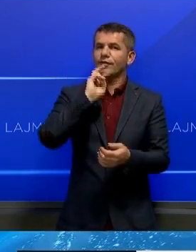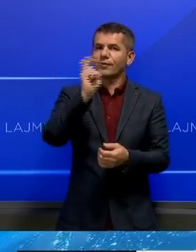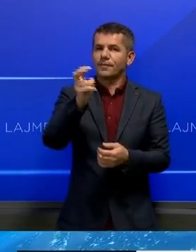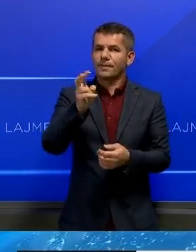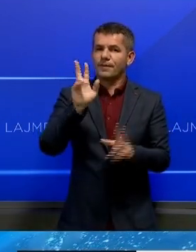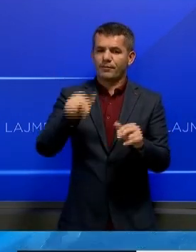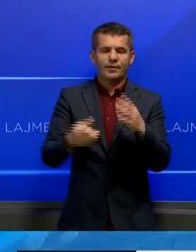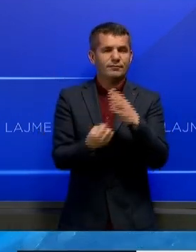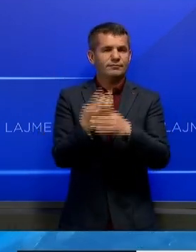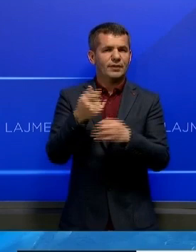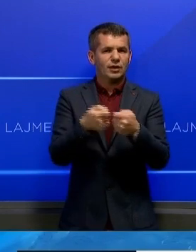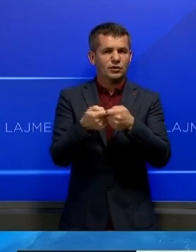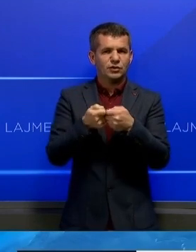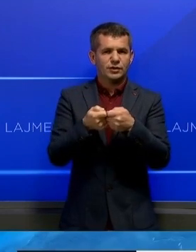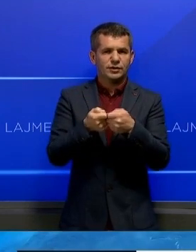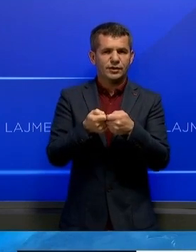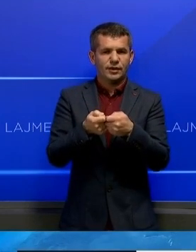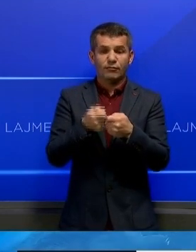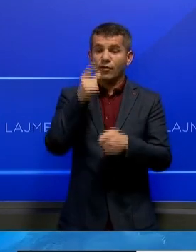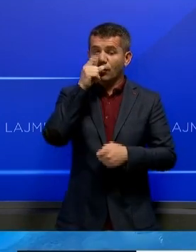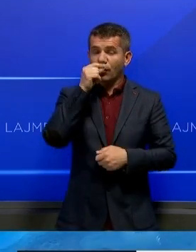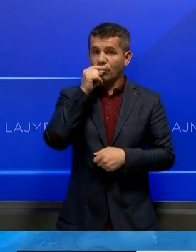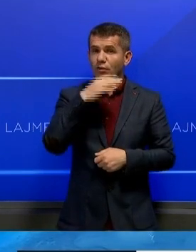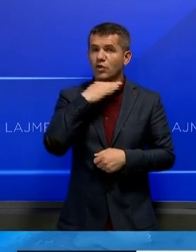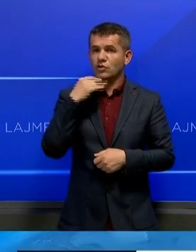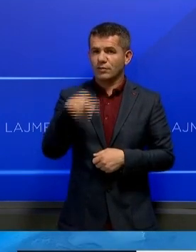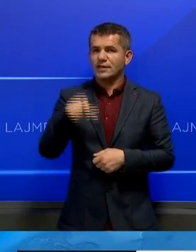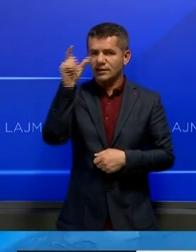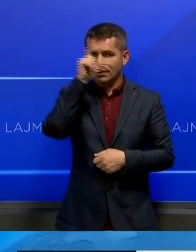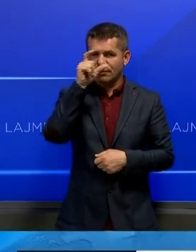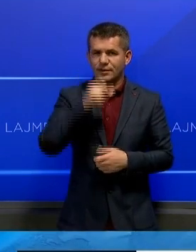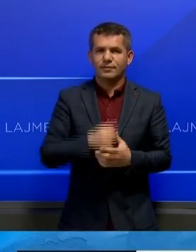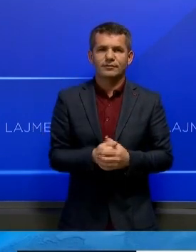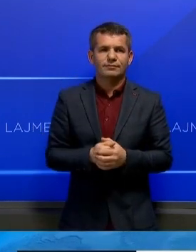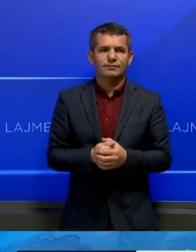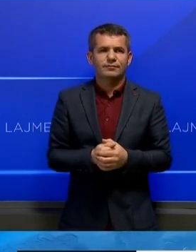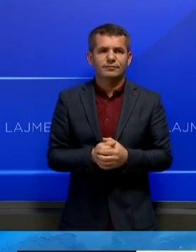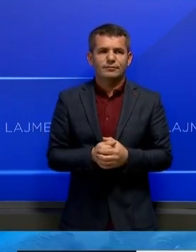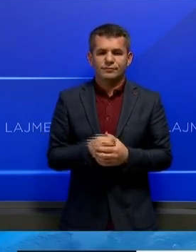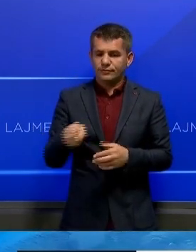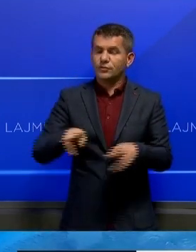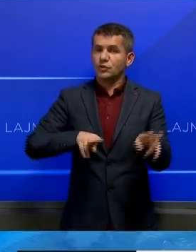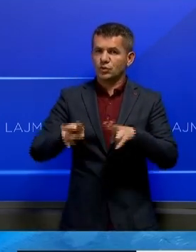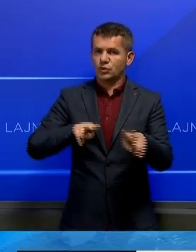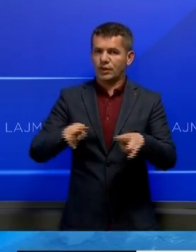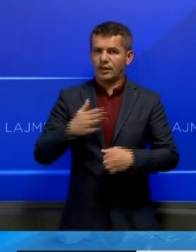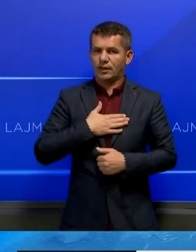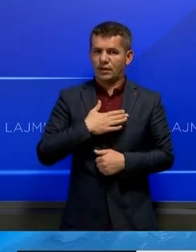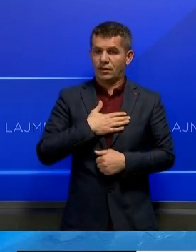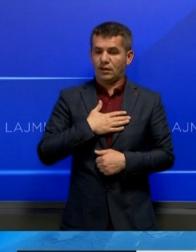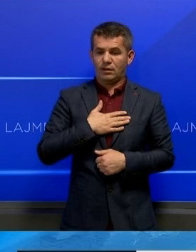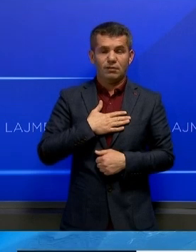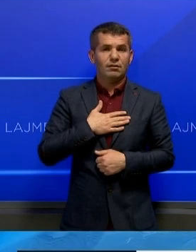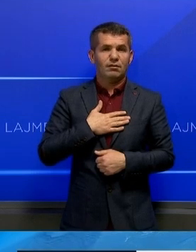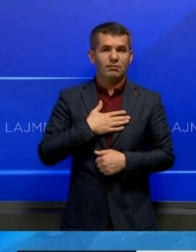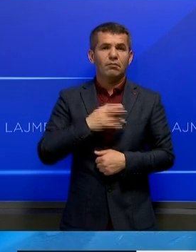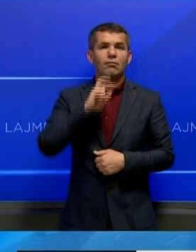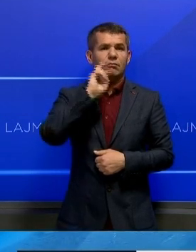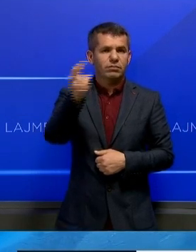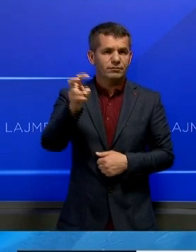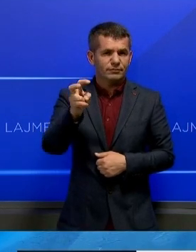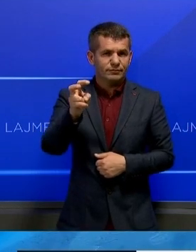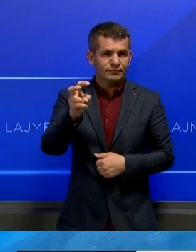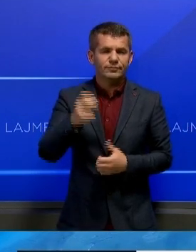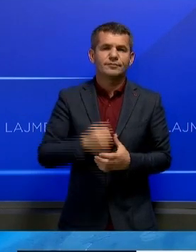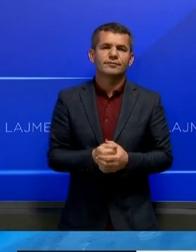mundësin e kryimit të asociacionit të komunave me shumit sërbe. Vëtë faktin që gjukata jonë kushtetuse ka thënë se